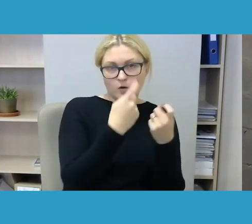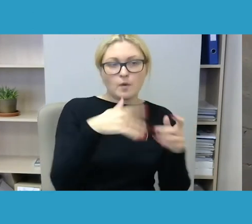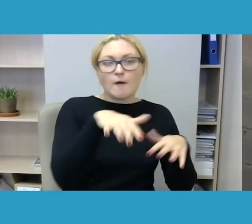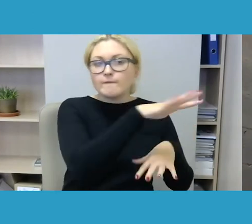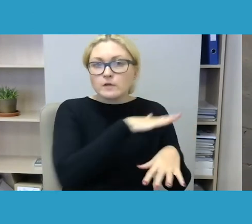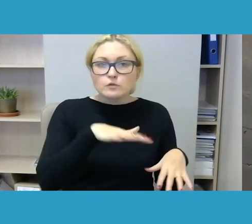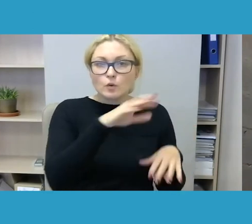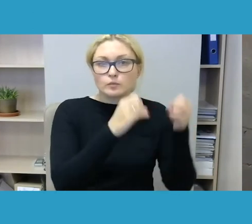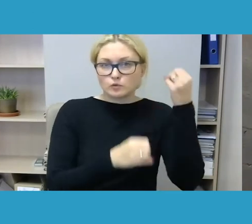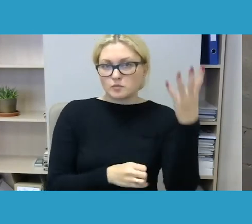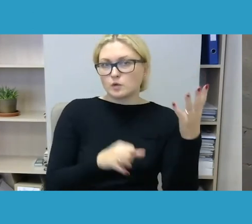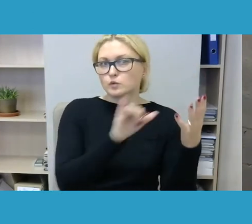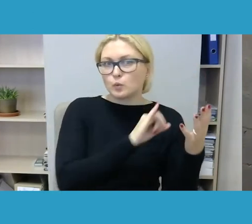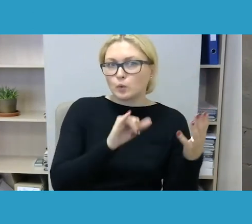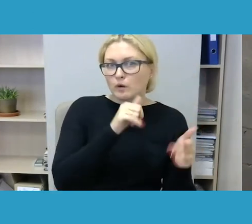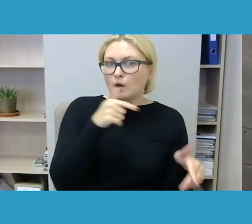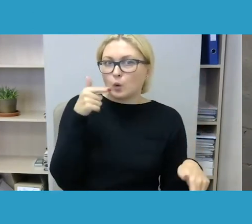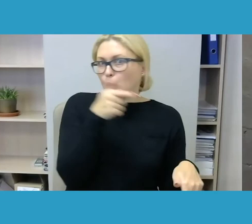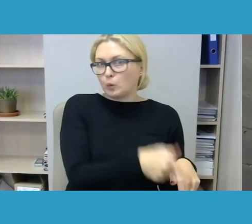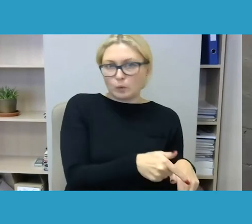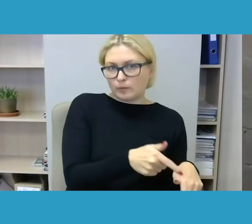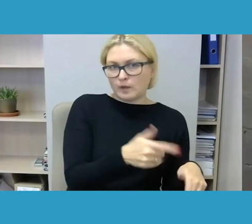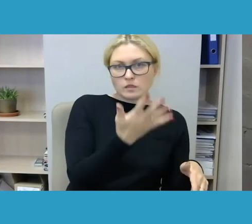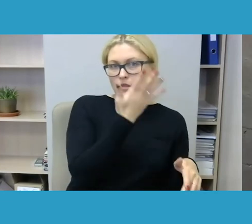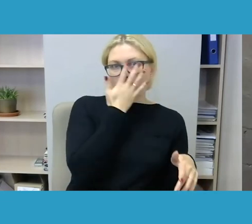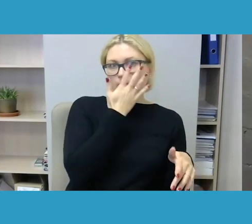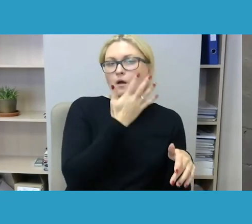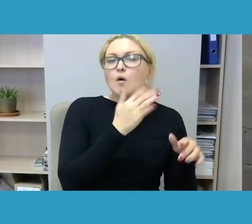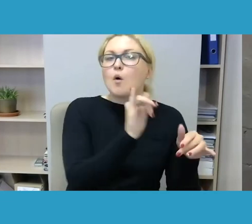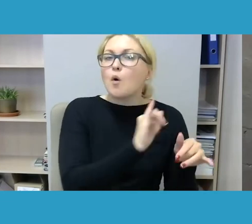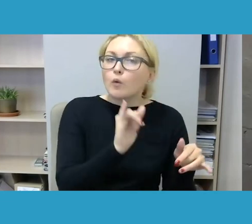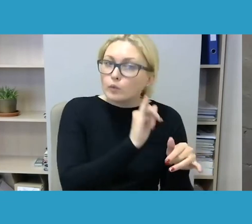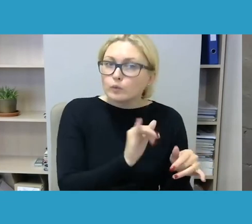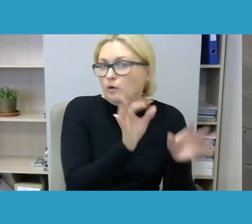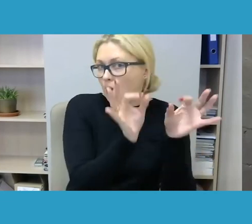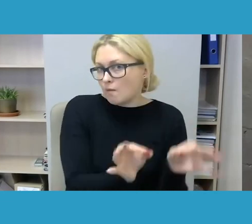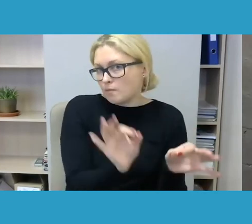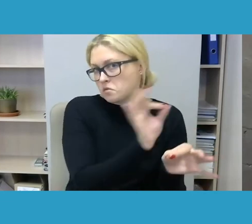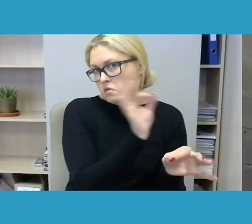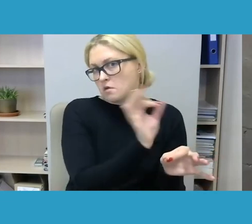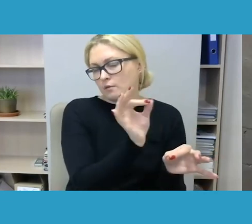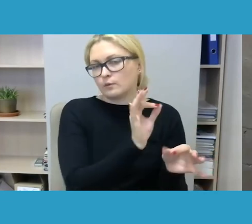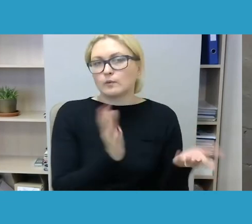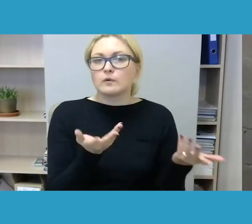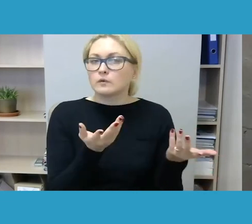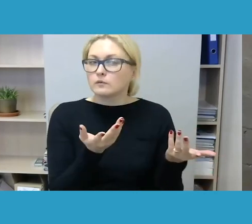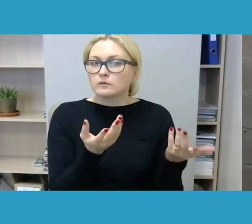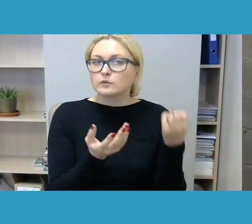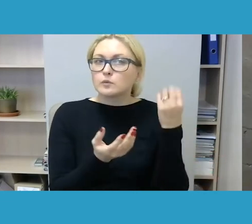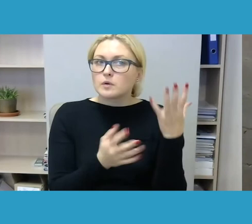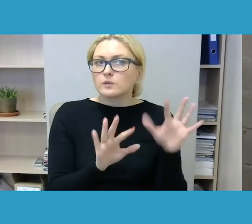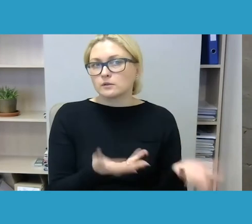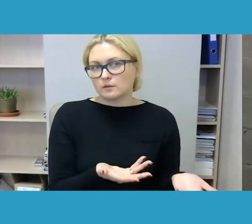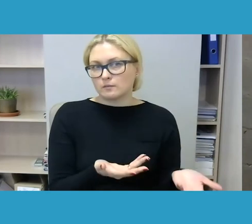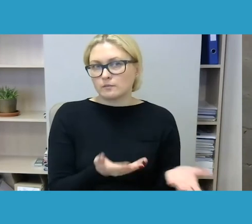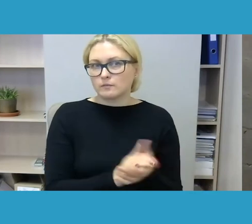jau yra įtin, nu, ta prasme, blogai ir nusikalstama ir nedarama, o kur čia, tarpimybių kalbama apie nepykantos kalbą, kur čia žodžio